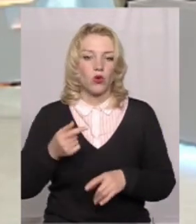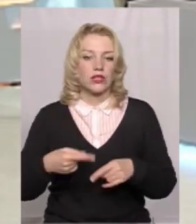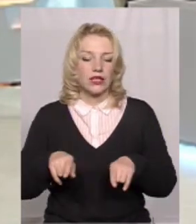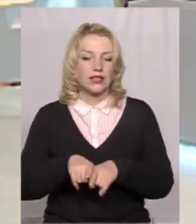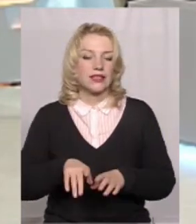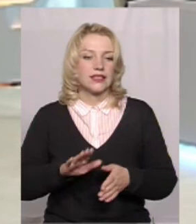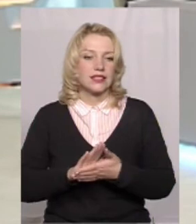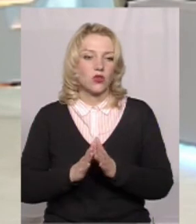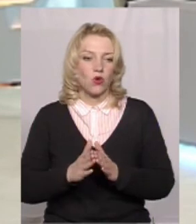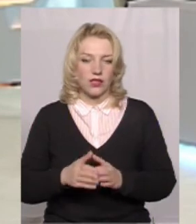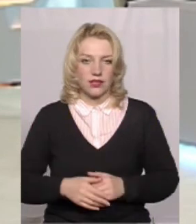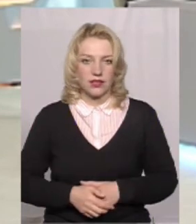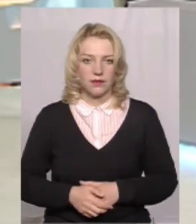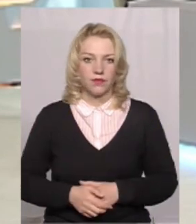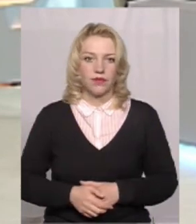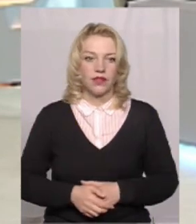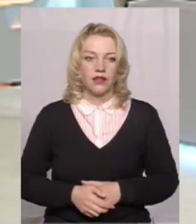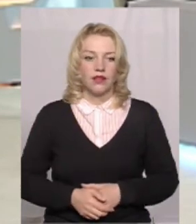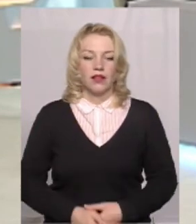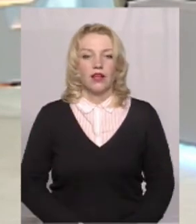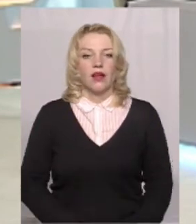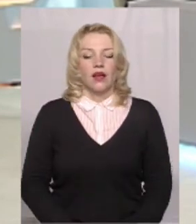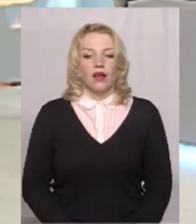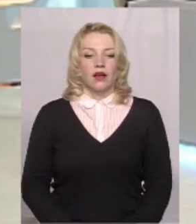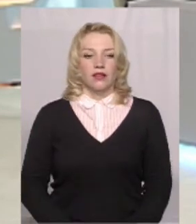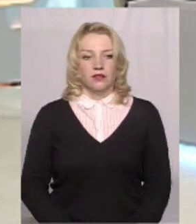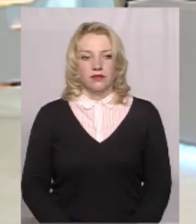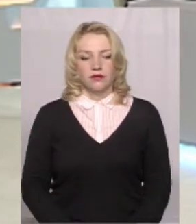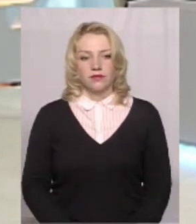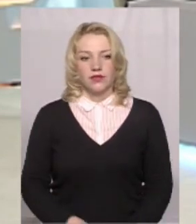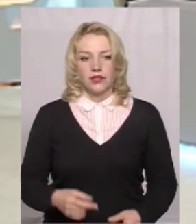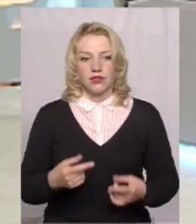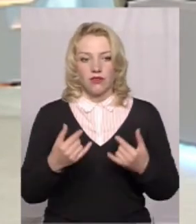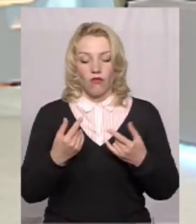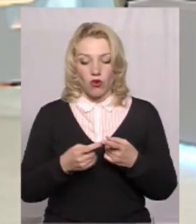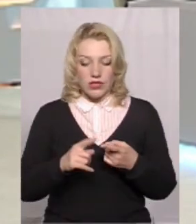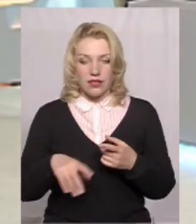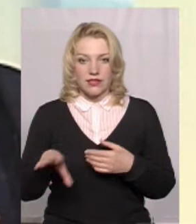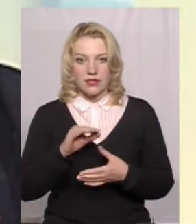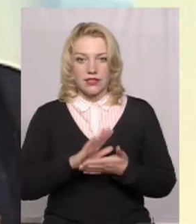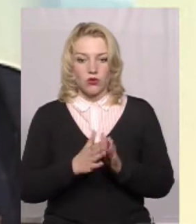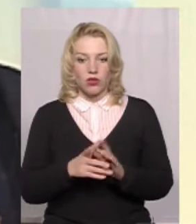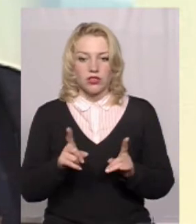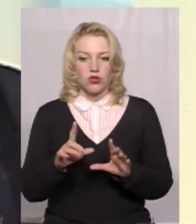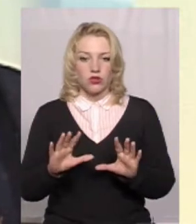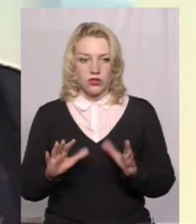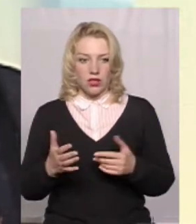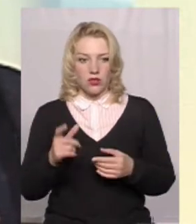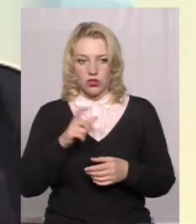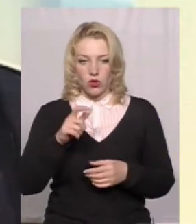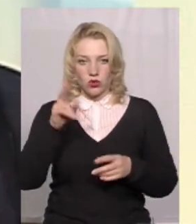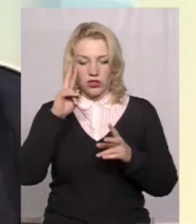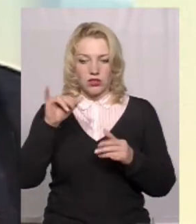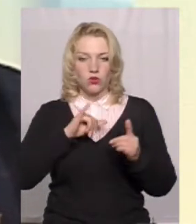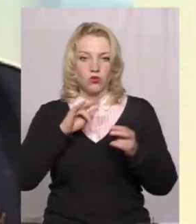на ці ситуації? Ну, я вам скажу, з колокольньої громадської організації – це жах. Сьогодні оця ситуація, що склалася, так, люди не знають,